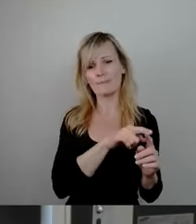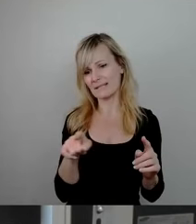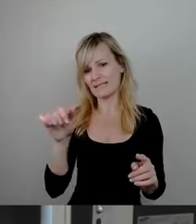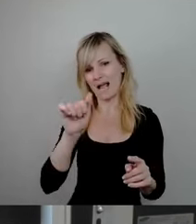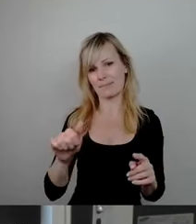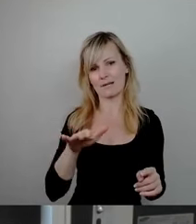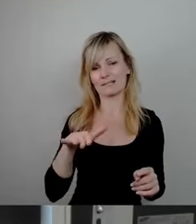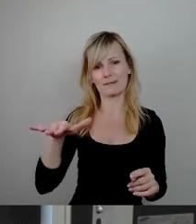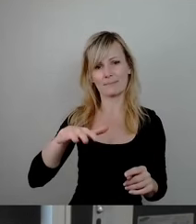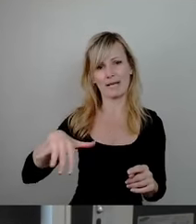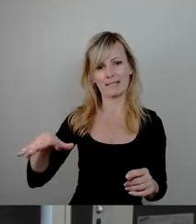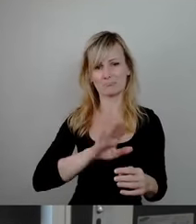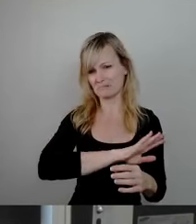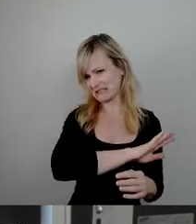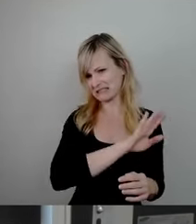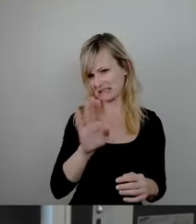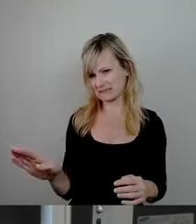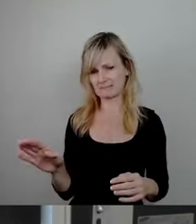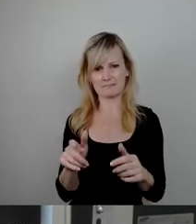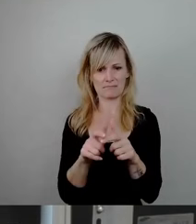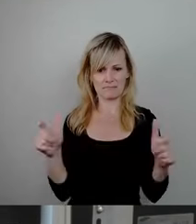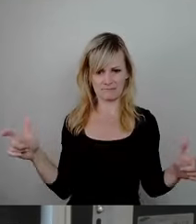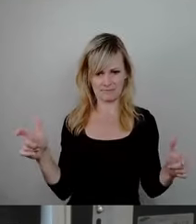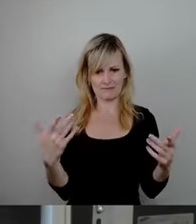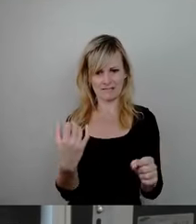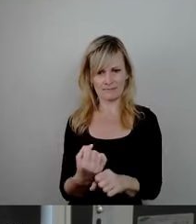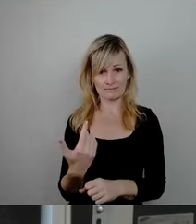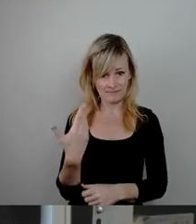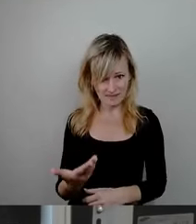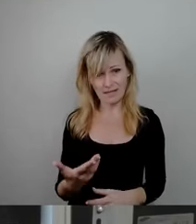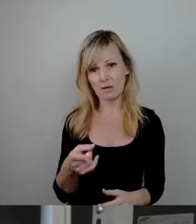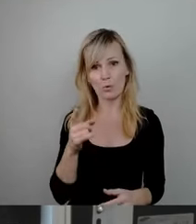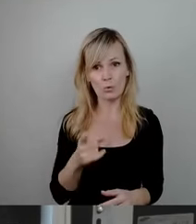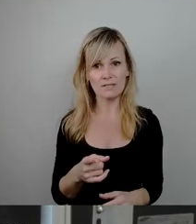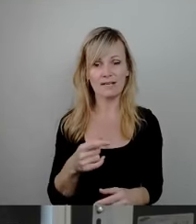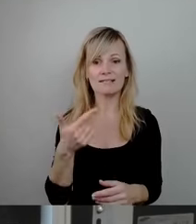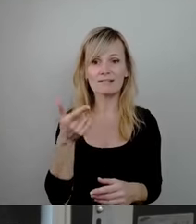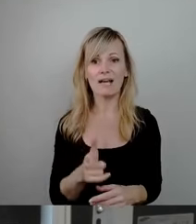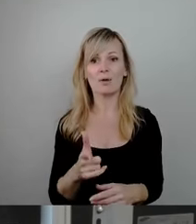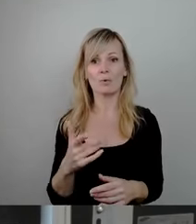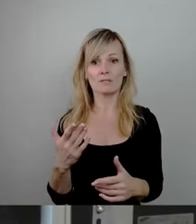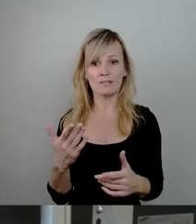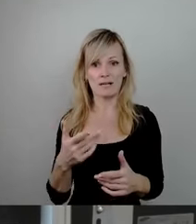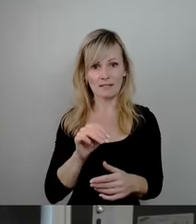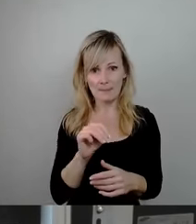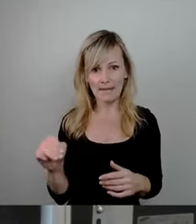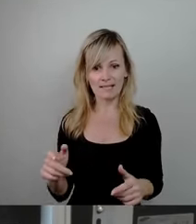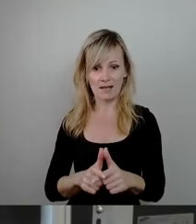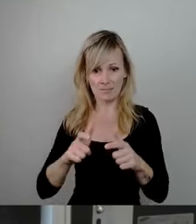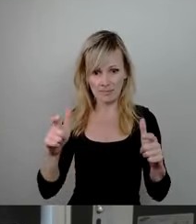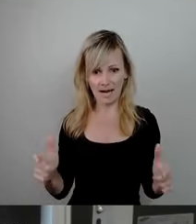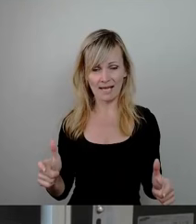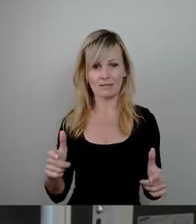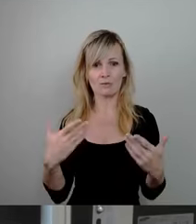quer durch Dresden geschlagen ist? Wollen wir da wirklich weiterhin 100, 200 Meter breite Schneisen haben oder wollen wir da irgendwie was